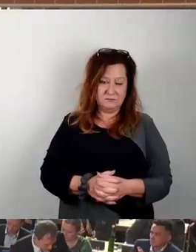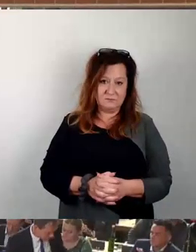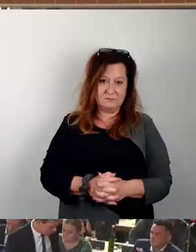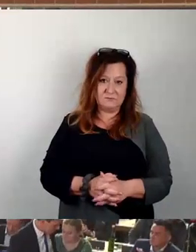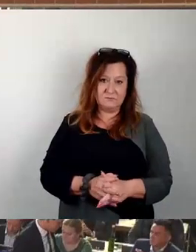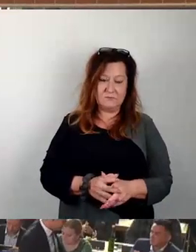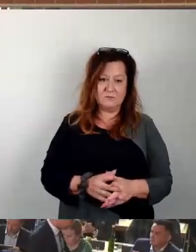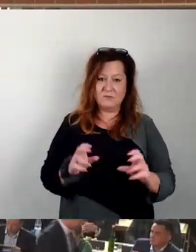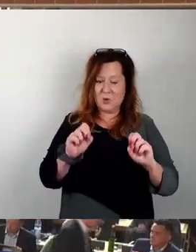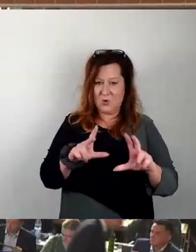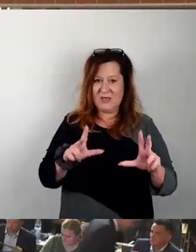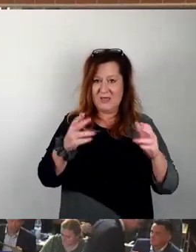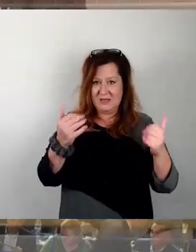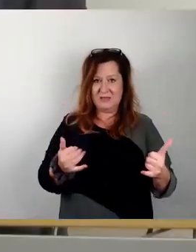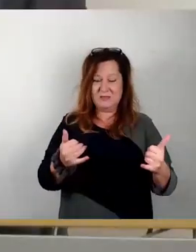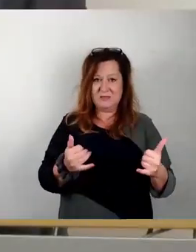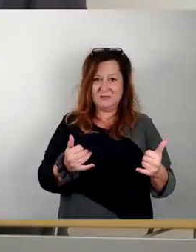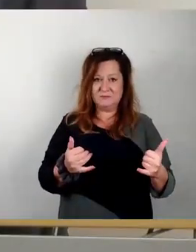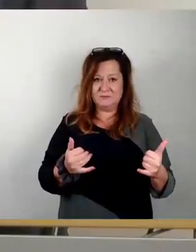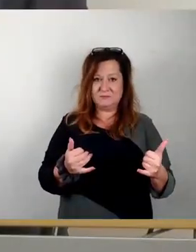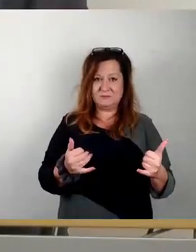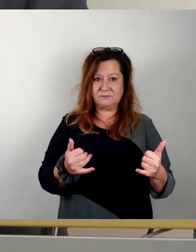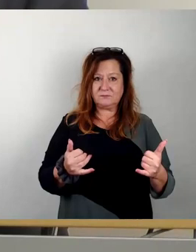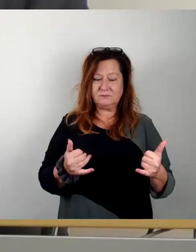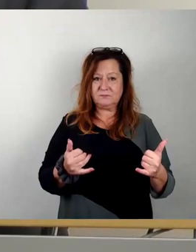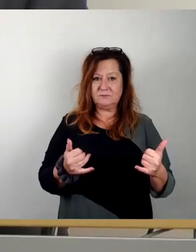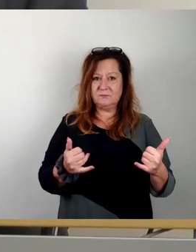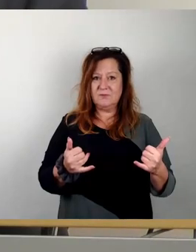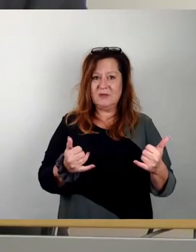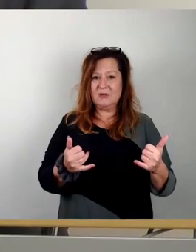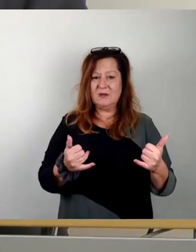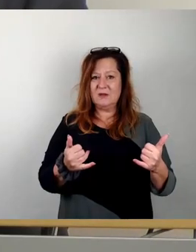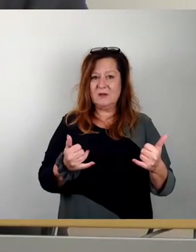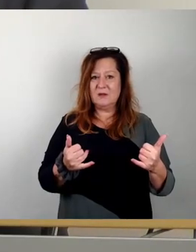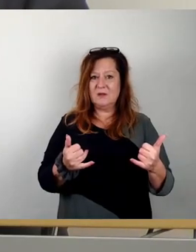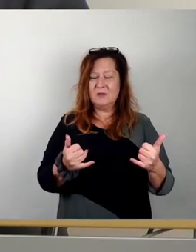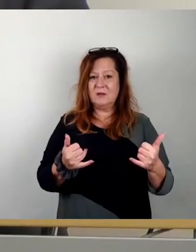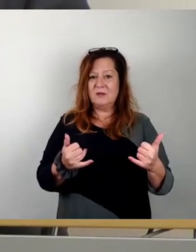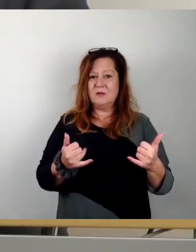Okay, da kommen wir jetzt zum Ersetzungsantrag. Auf der Herr Pinkert, bitte.